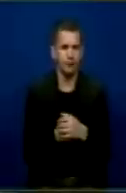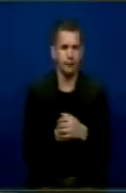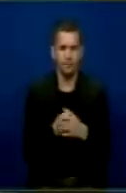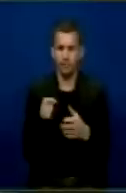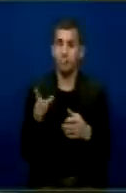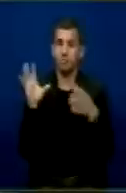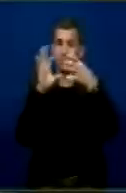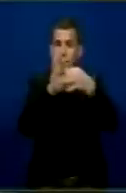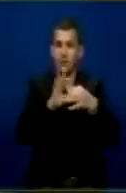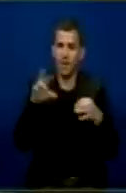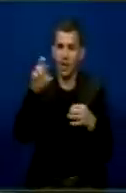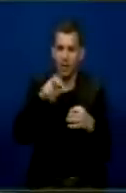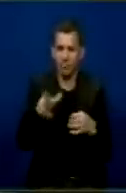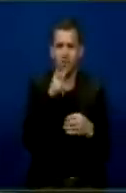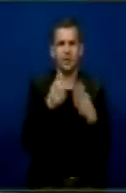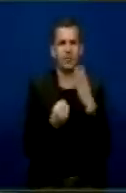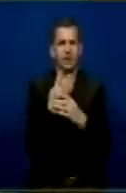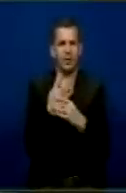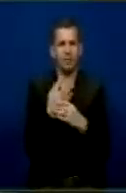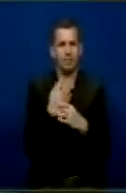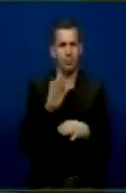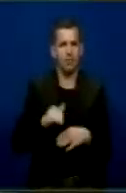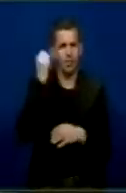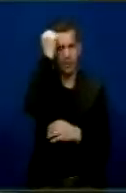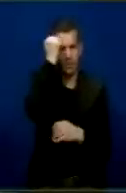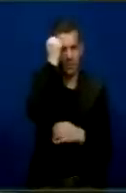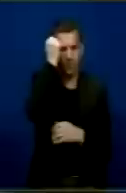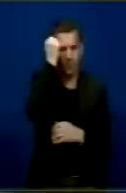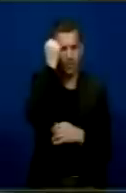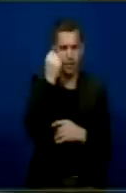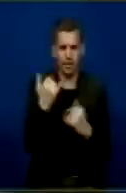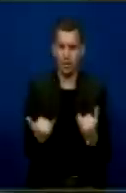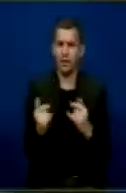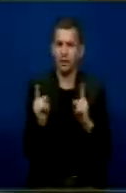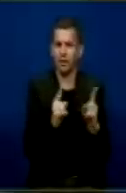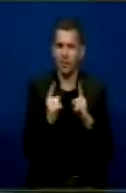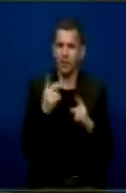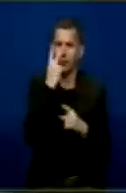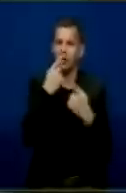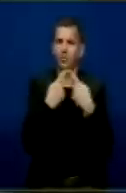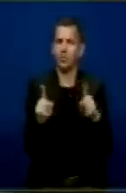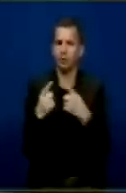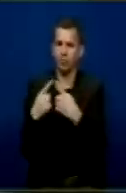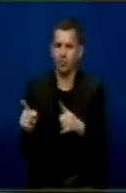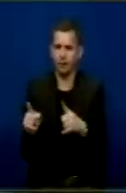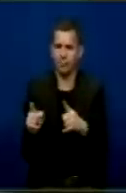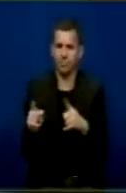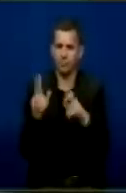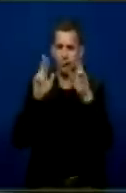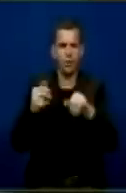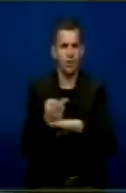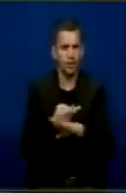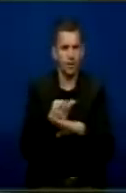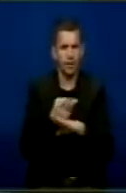kërkon shvillim të vendit, dhe kërshvillimi vendit naturisht se në bostë të rethanave me rrugtimet të ndryshme. Pra, në kemi shtetën e